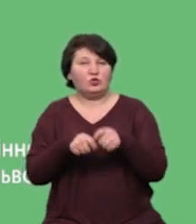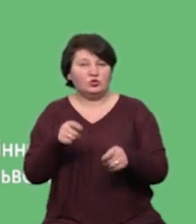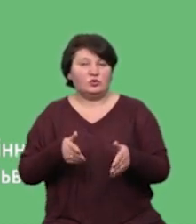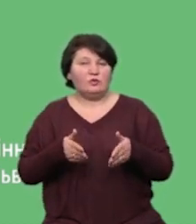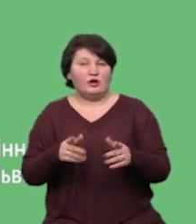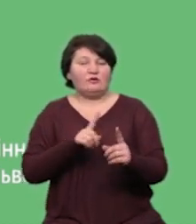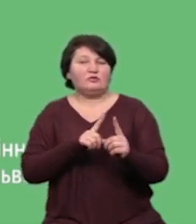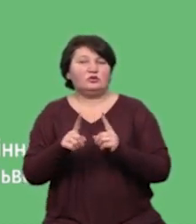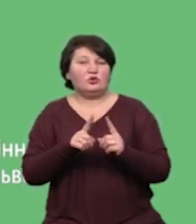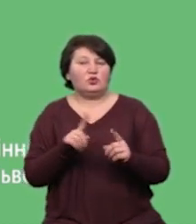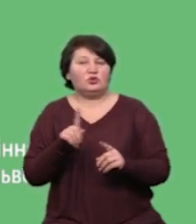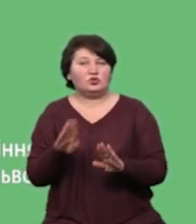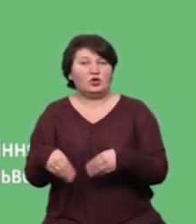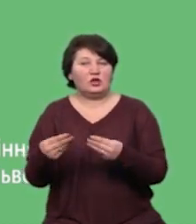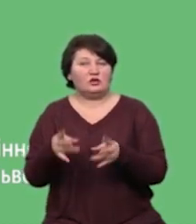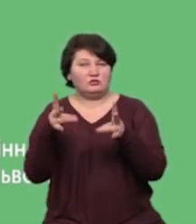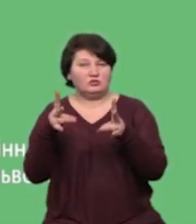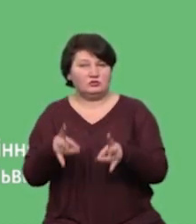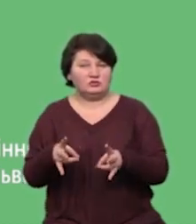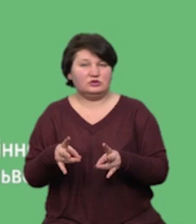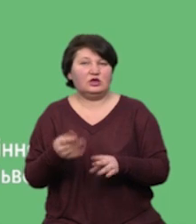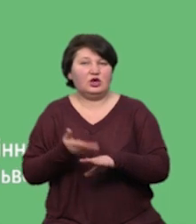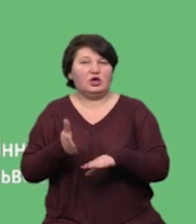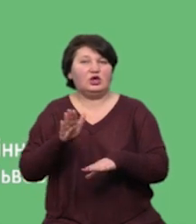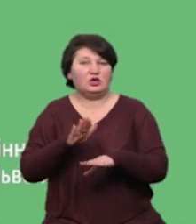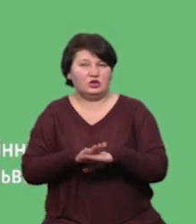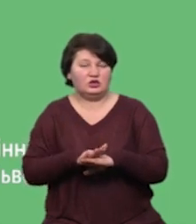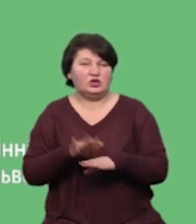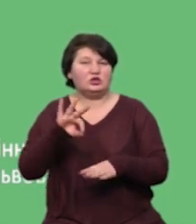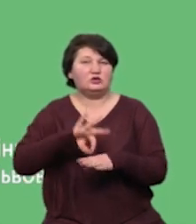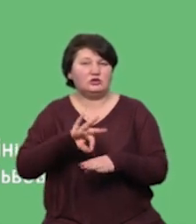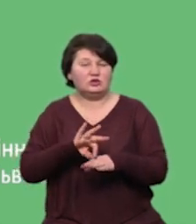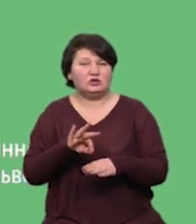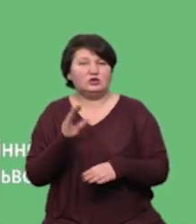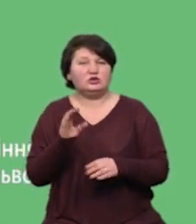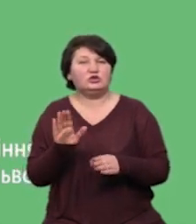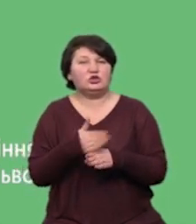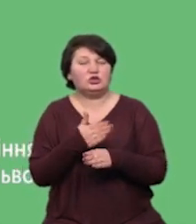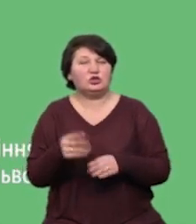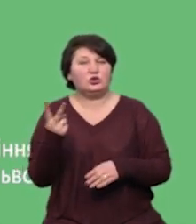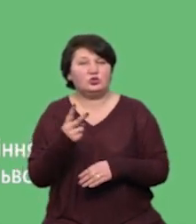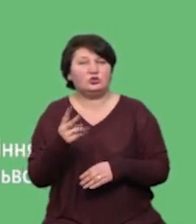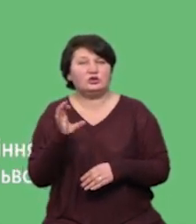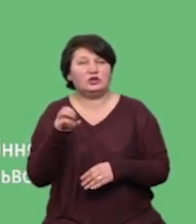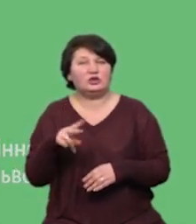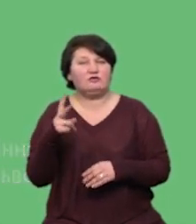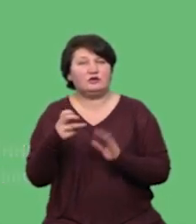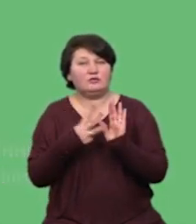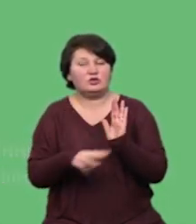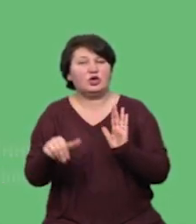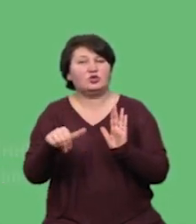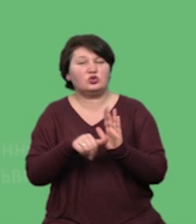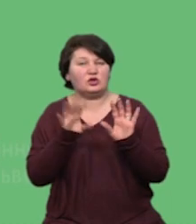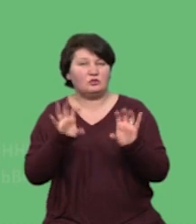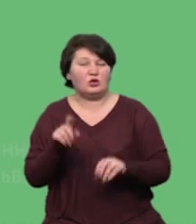руху, що заподіяло терпілому тяжкі тілесні ушкодження за частиною 2 статті 286 Кримінального кодексу України.